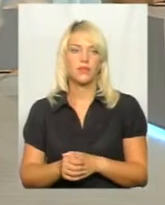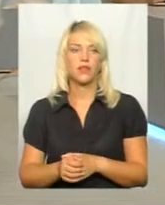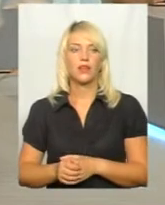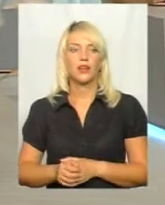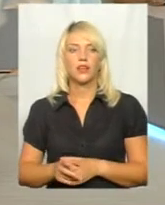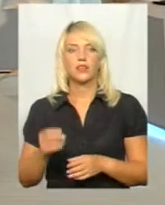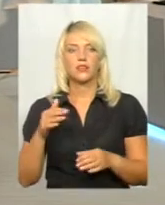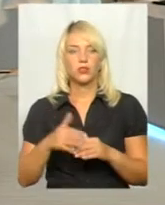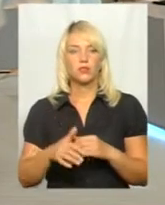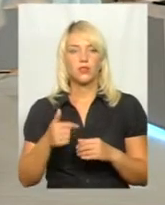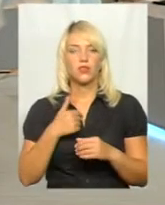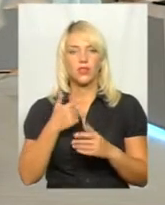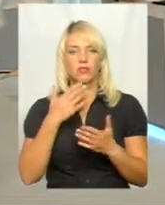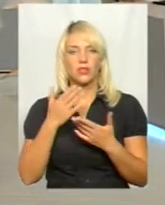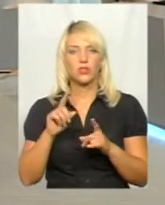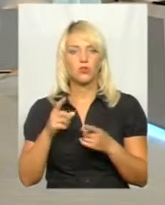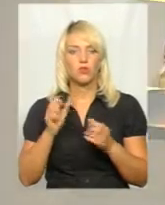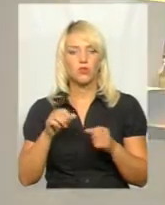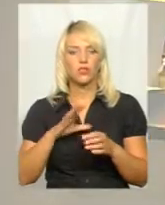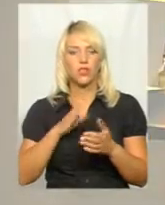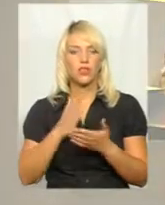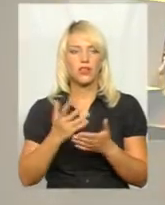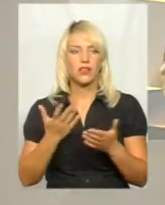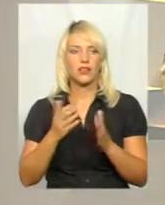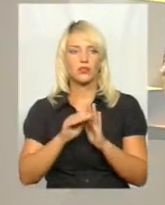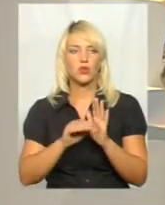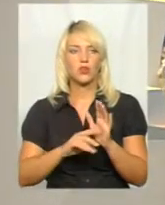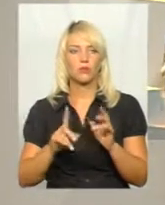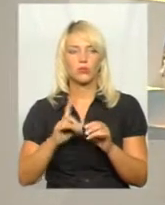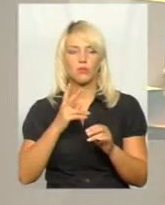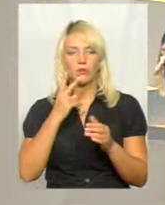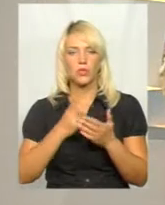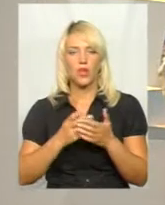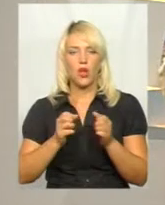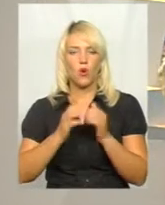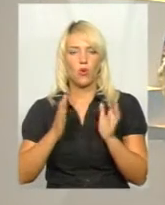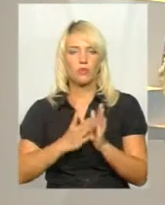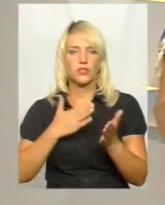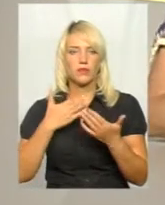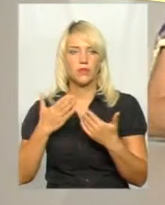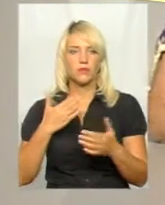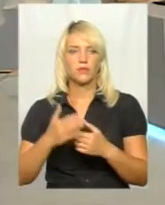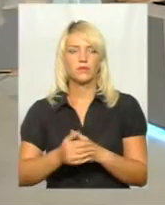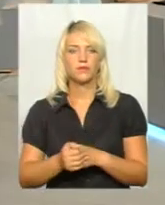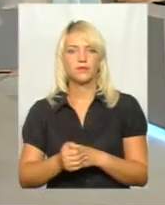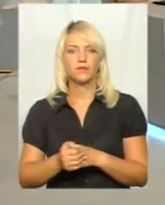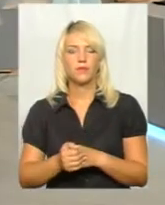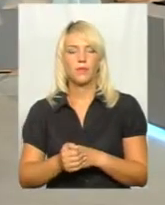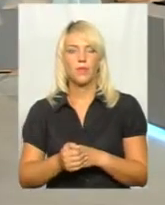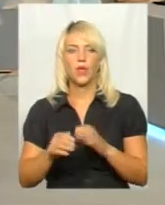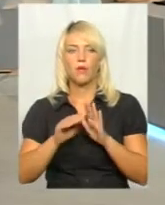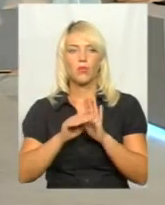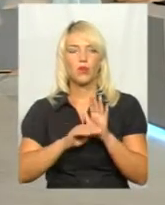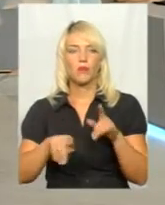зрозуміло. Я до того і веду, що, можливо, якась програма, яка б передбачала якийсь комплексний підхід, щоб залишати і дізних фахівців, і джерела? Програми